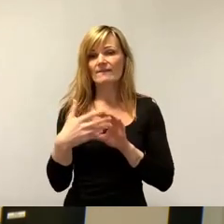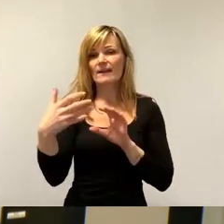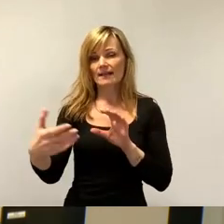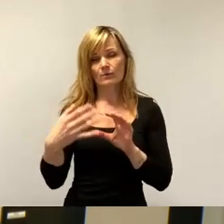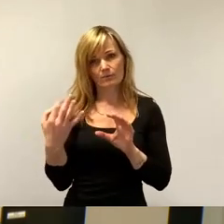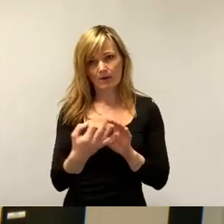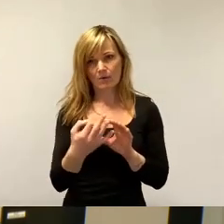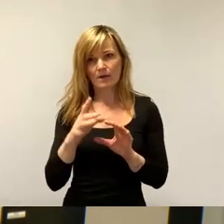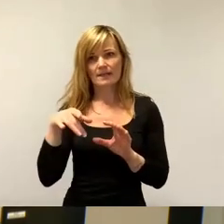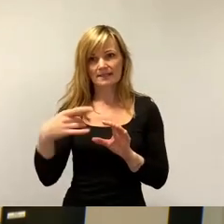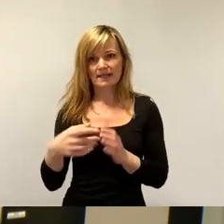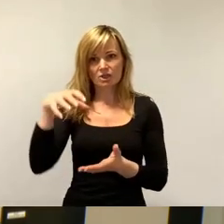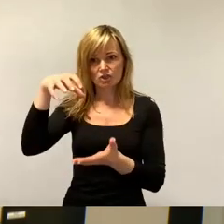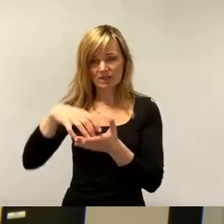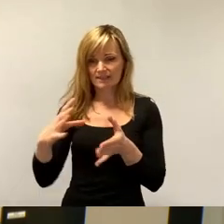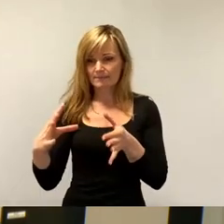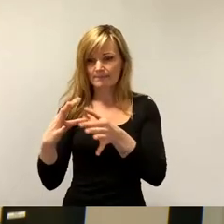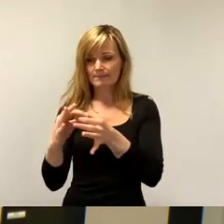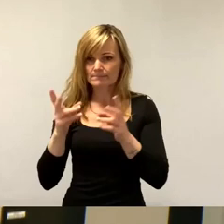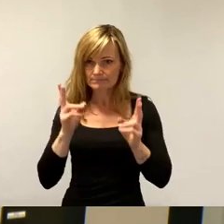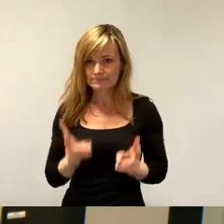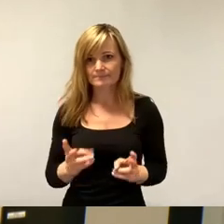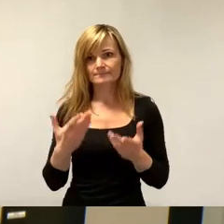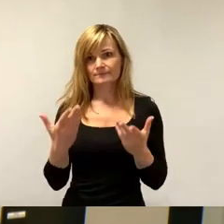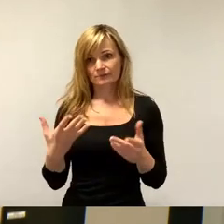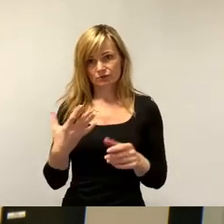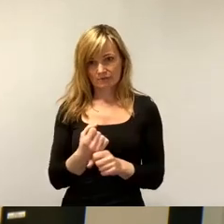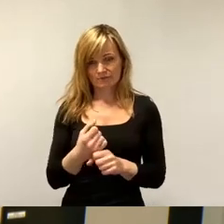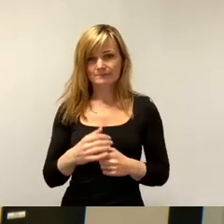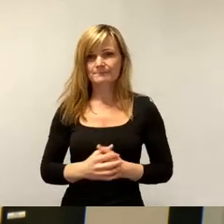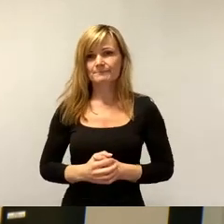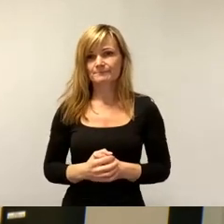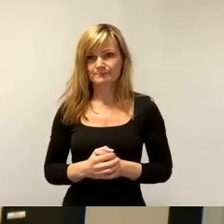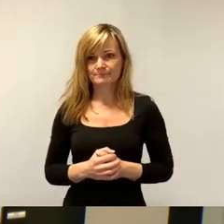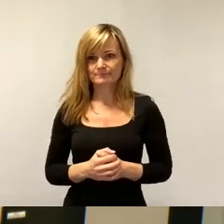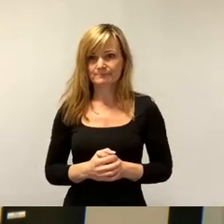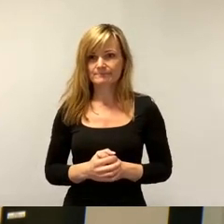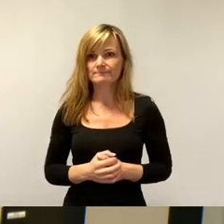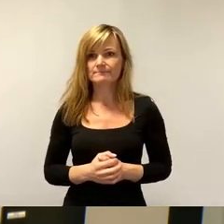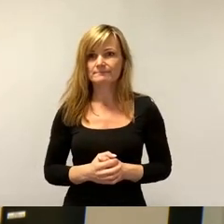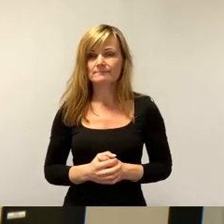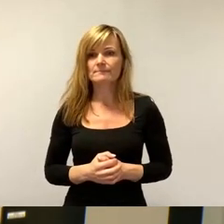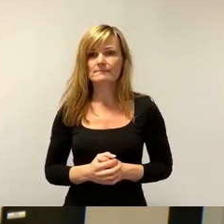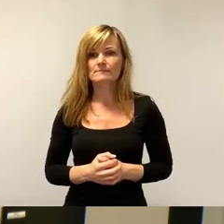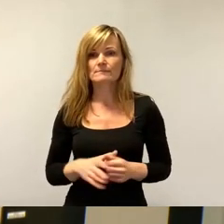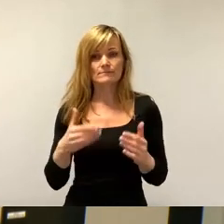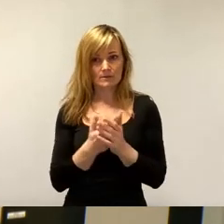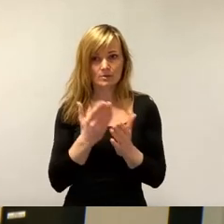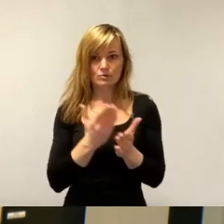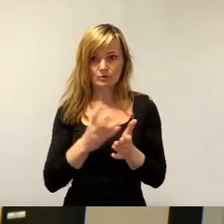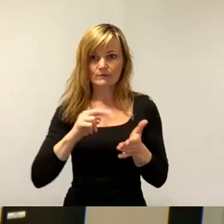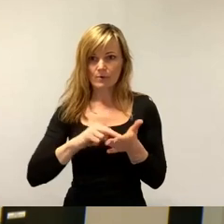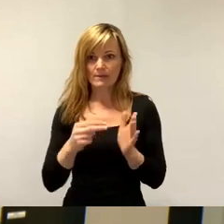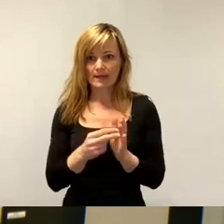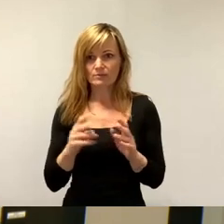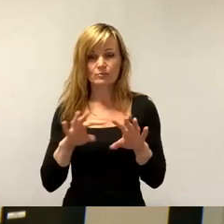die Stadt gut funktioniert. Das ist in Vorbereitung und das Ganze muss ergänzt